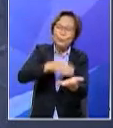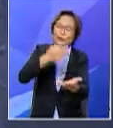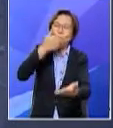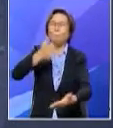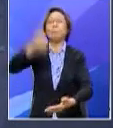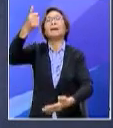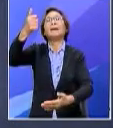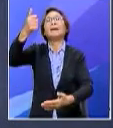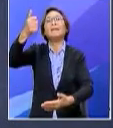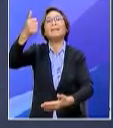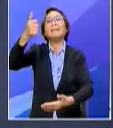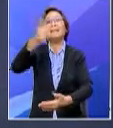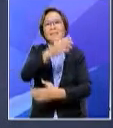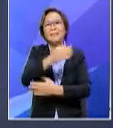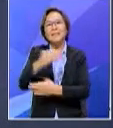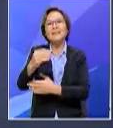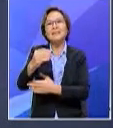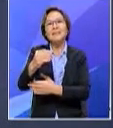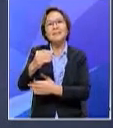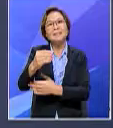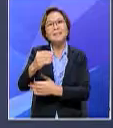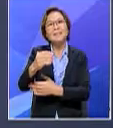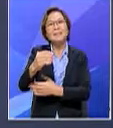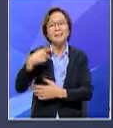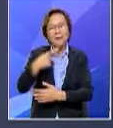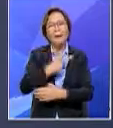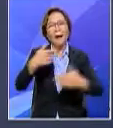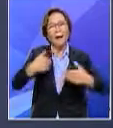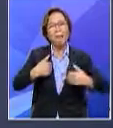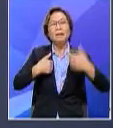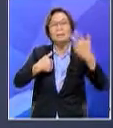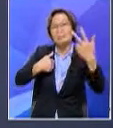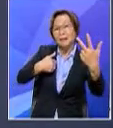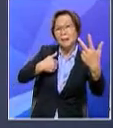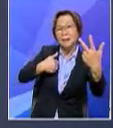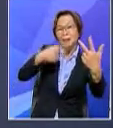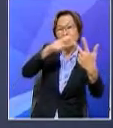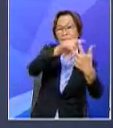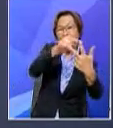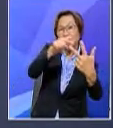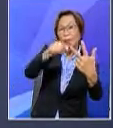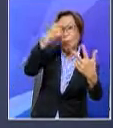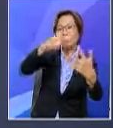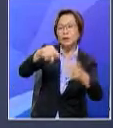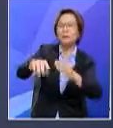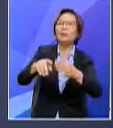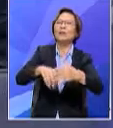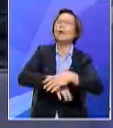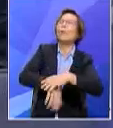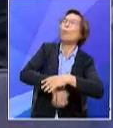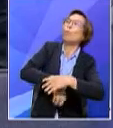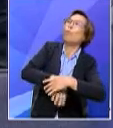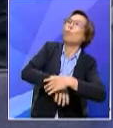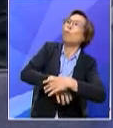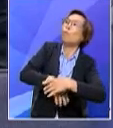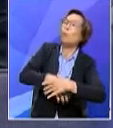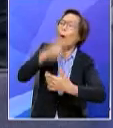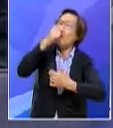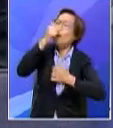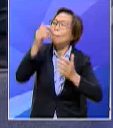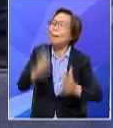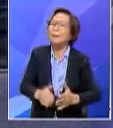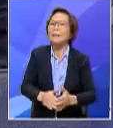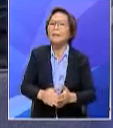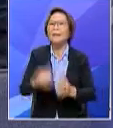terbaik dan kita juga ada tiga kategori untuk diundi oleh peminat